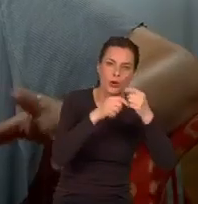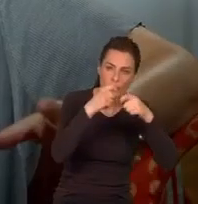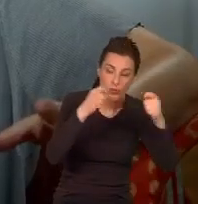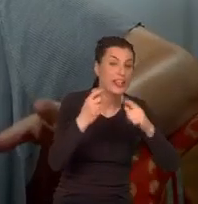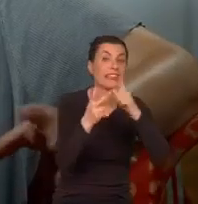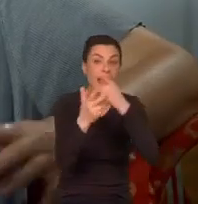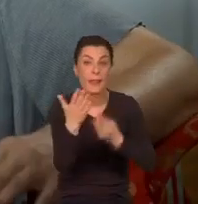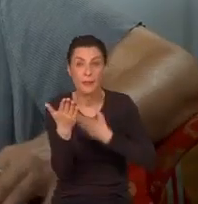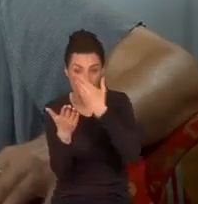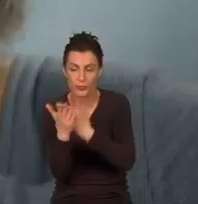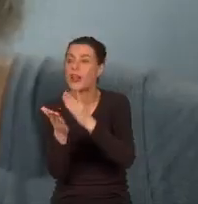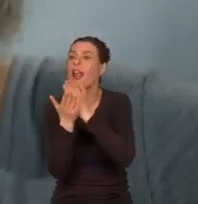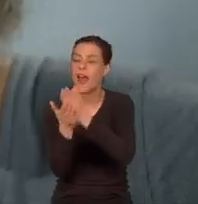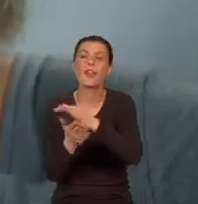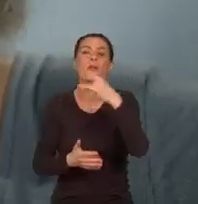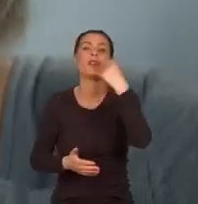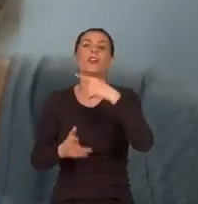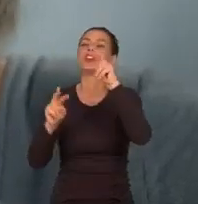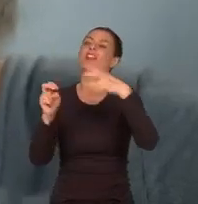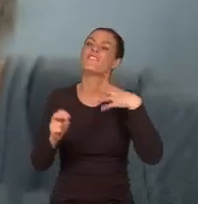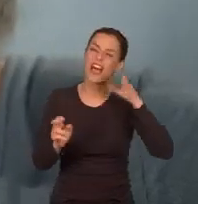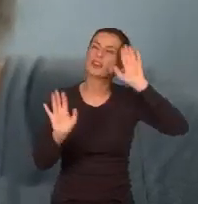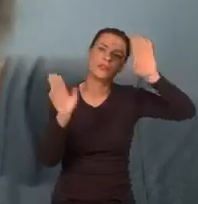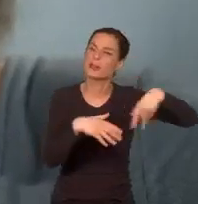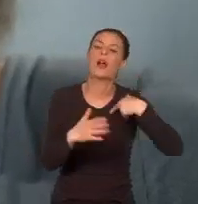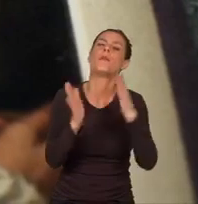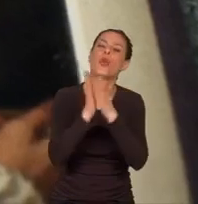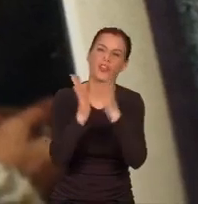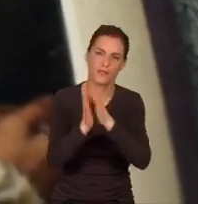Jedna z rad, jakie nadeszły, zalecała modlitwę.